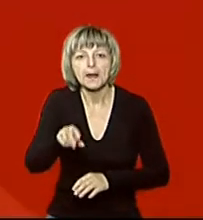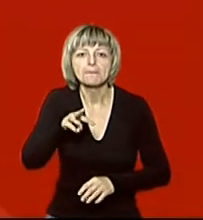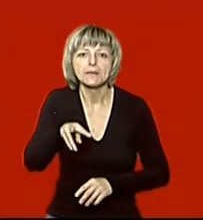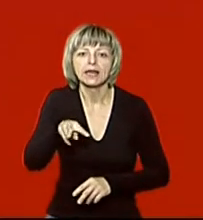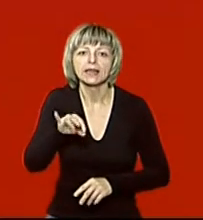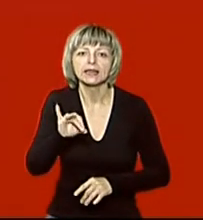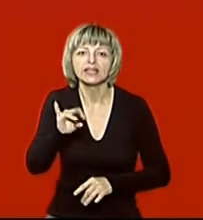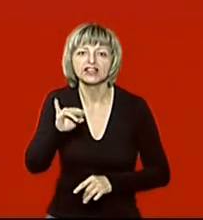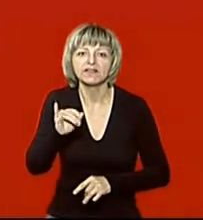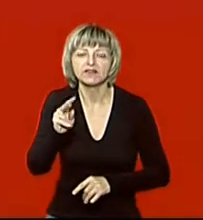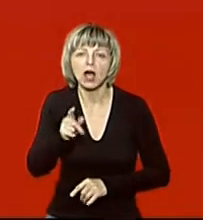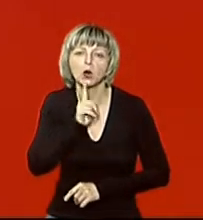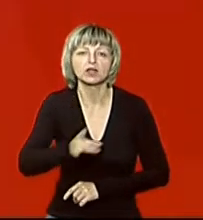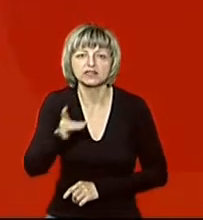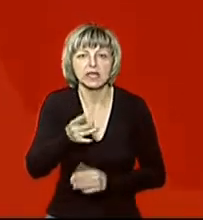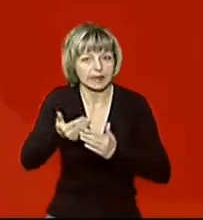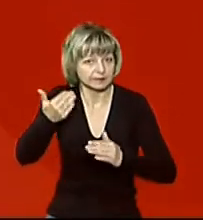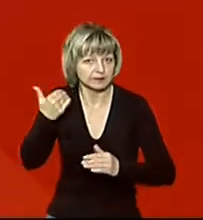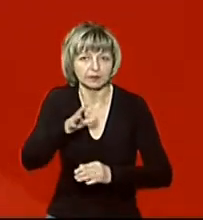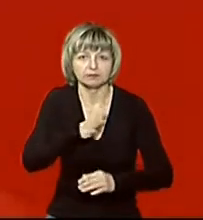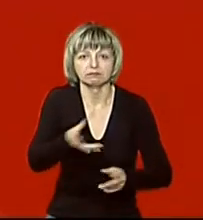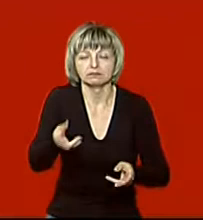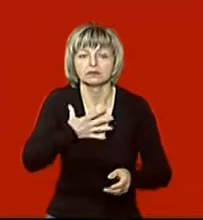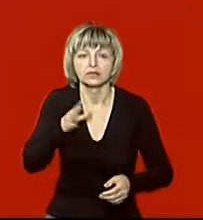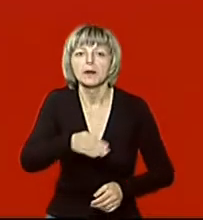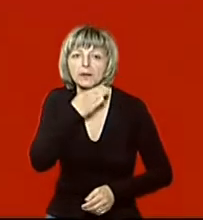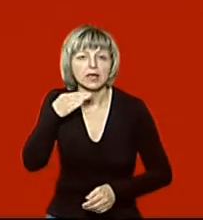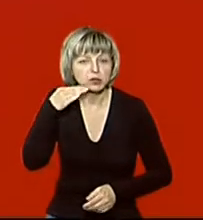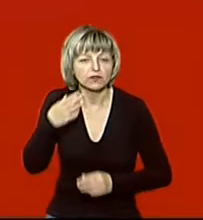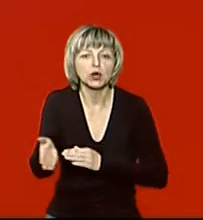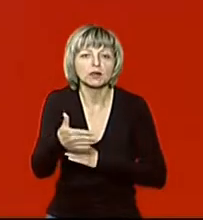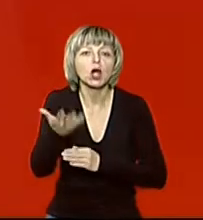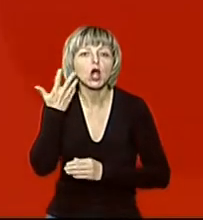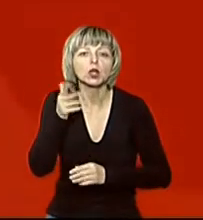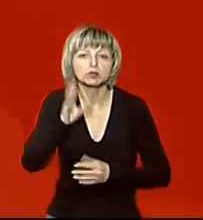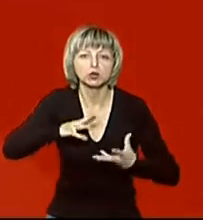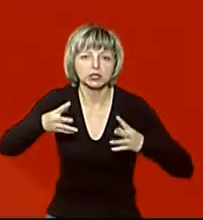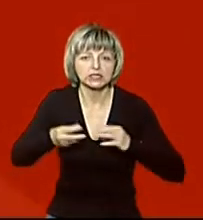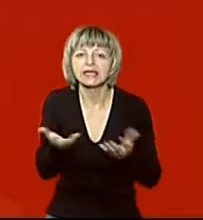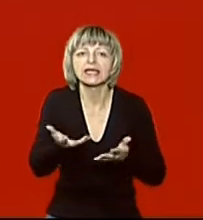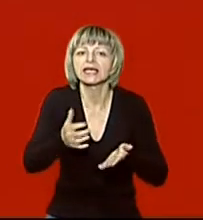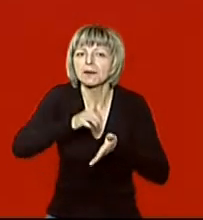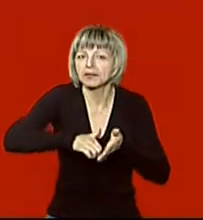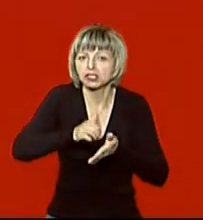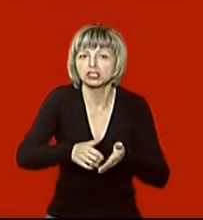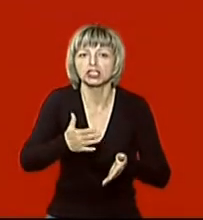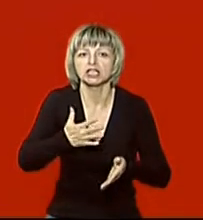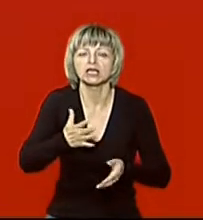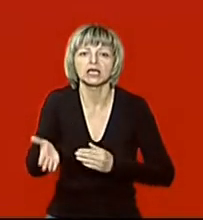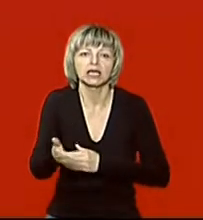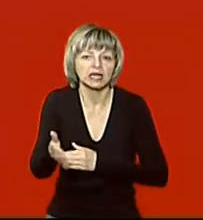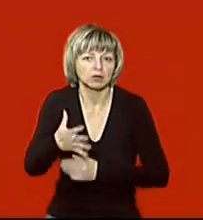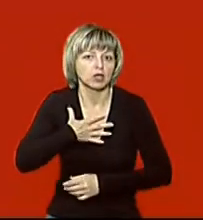Горохівському районі. Напередодні тут масово загинула риба. Коли будуть результати і які ймовірні причини мору риби – далі у